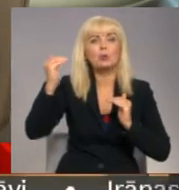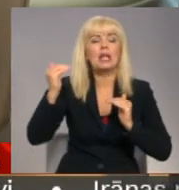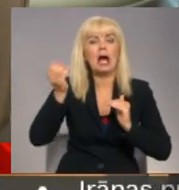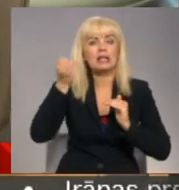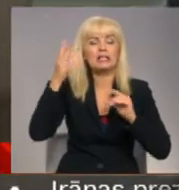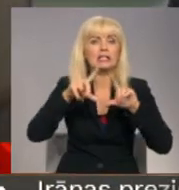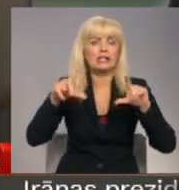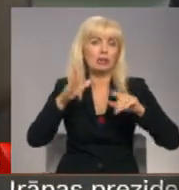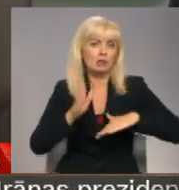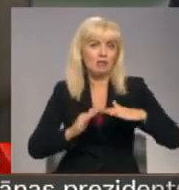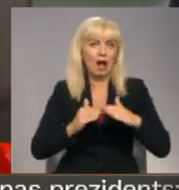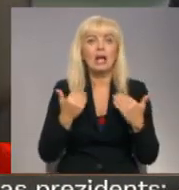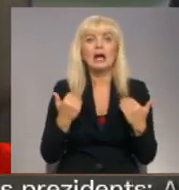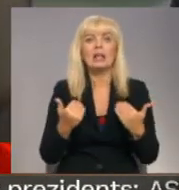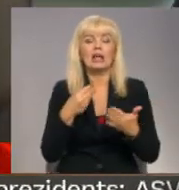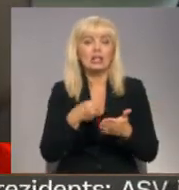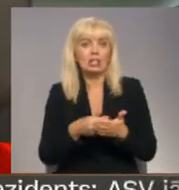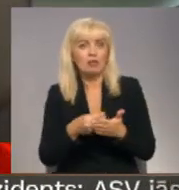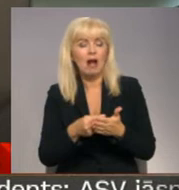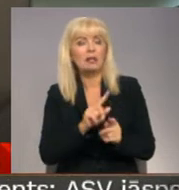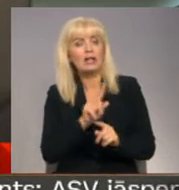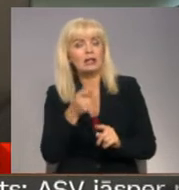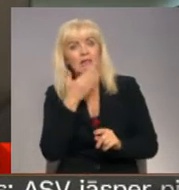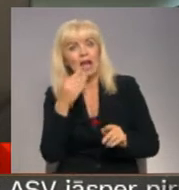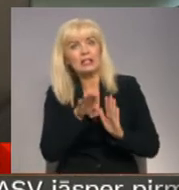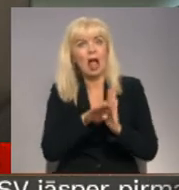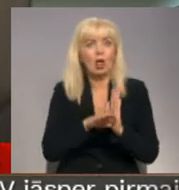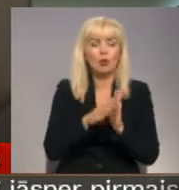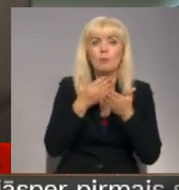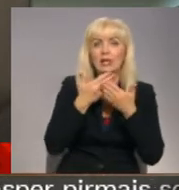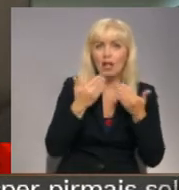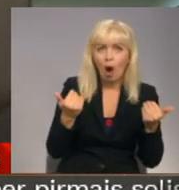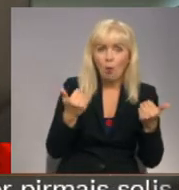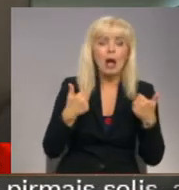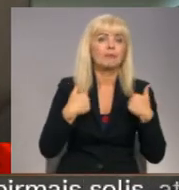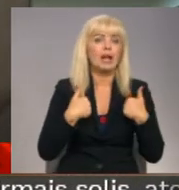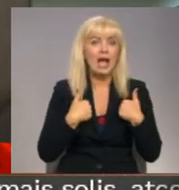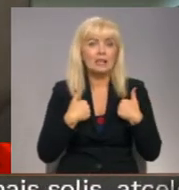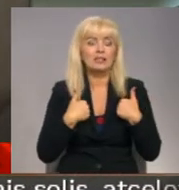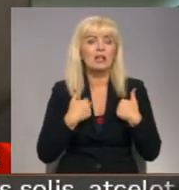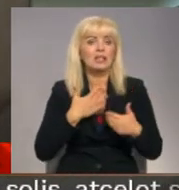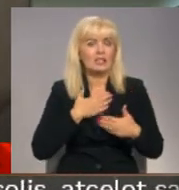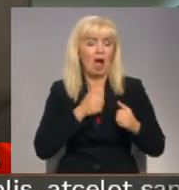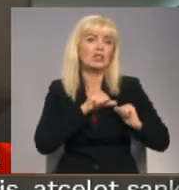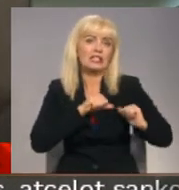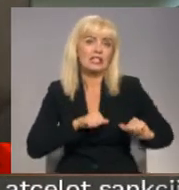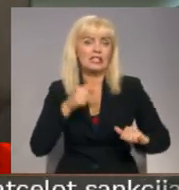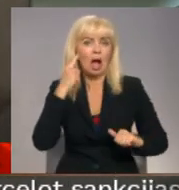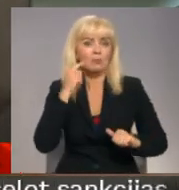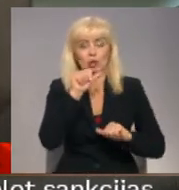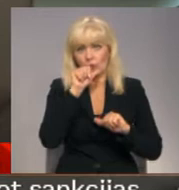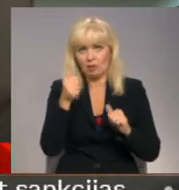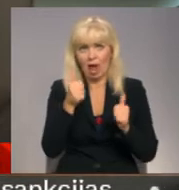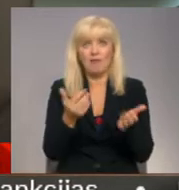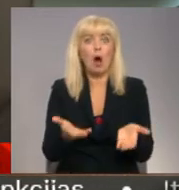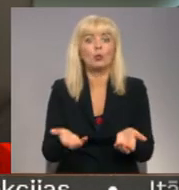kvalitāti. Šobrīd izvērtēt, vai ir nelikumības vai nav, es uz savu sirdsapziņu to droši vien nevarētu ņemt.